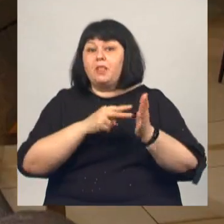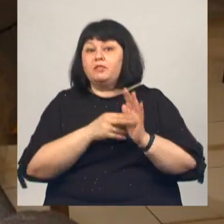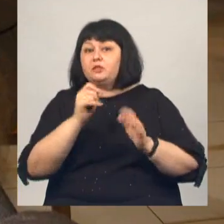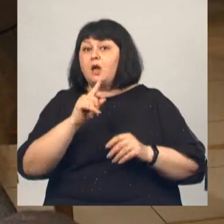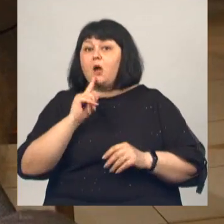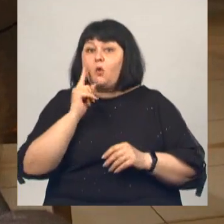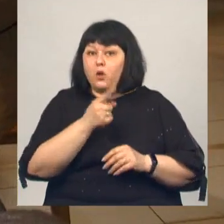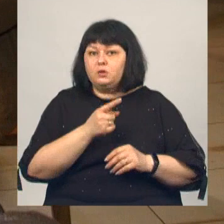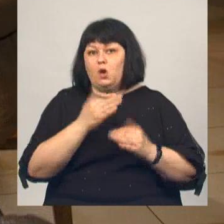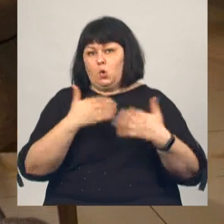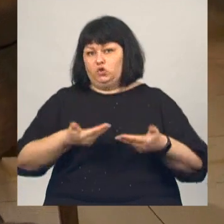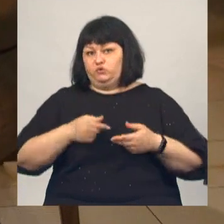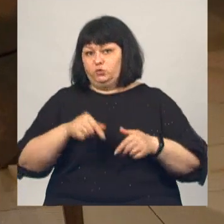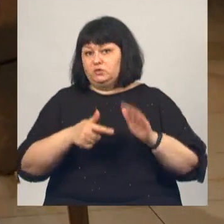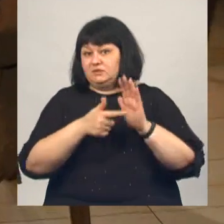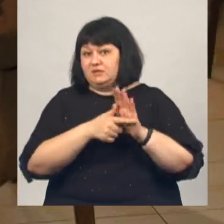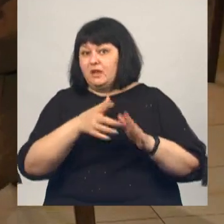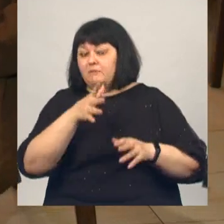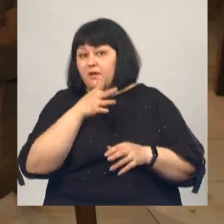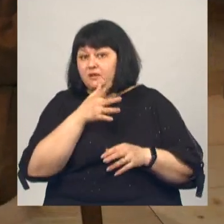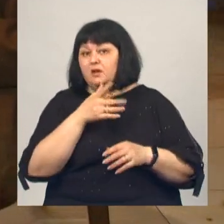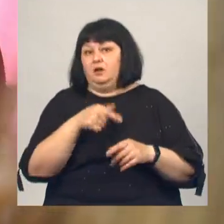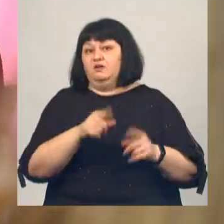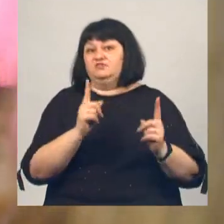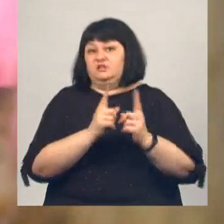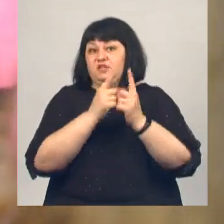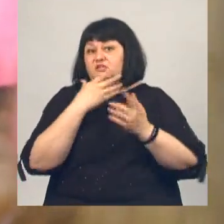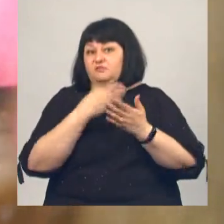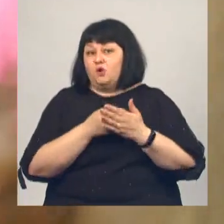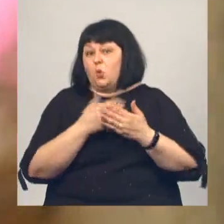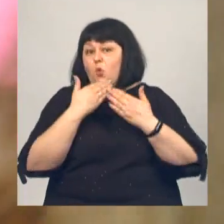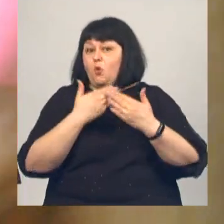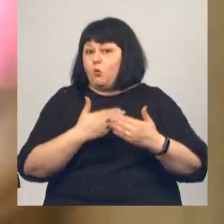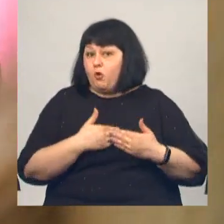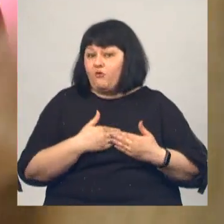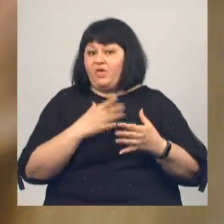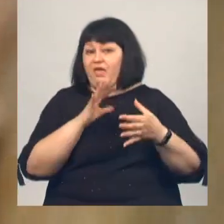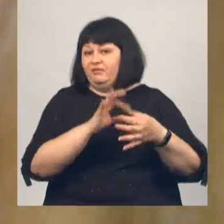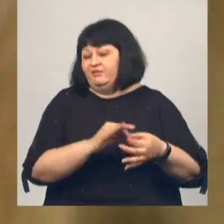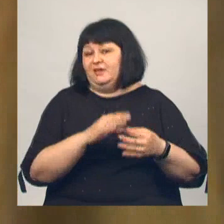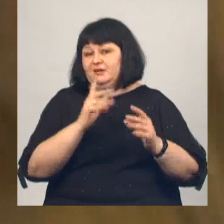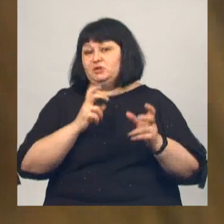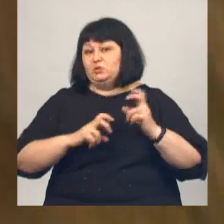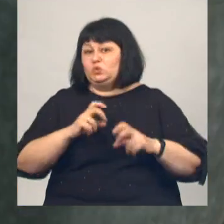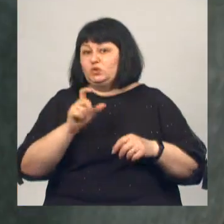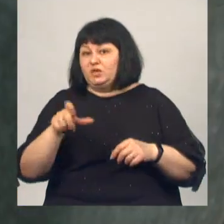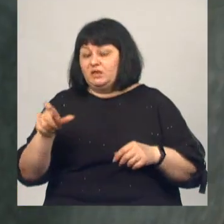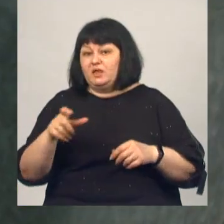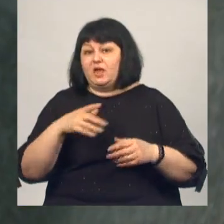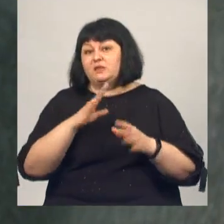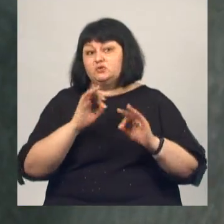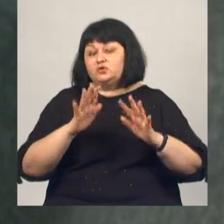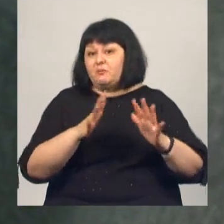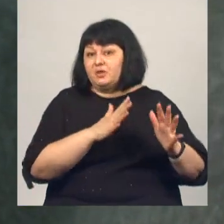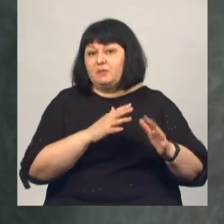седьмой год. Прикипел к студентам. А еще встретил в Белгороде свою любовь. В связи с последними событиями на его родине в Англии, как и во многих